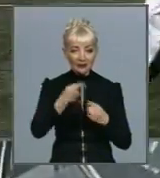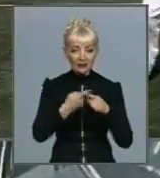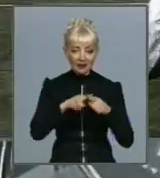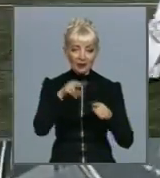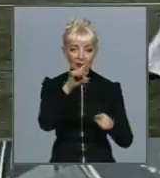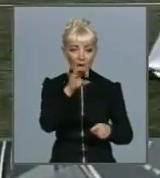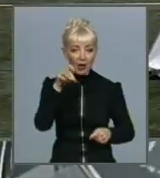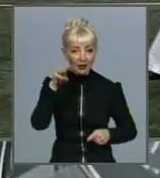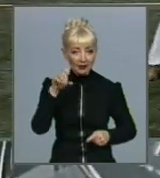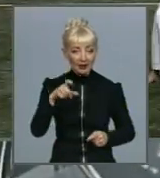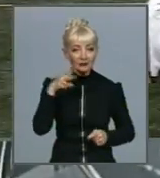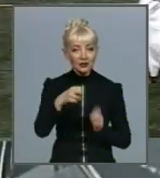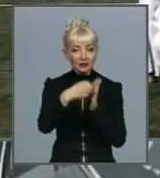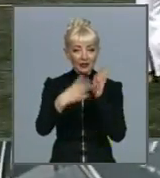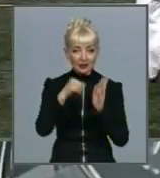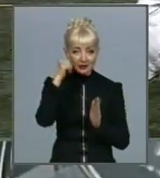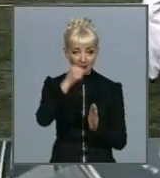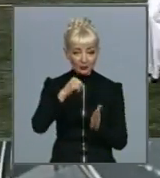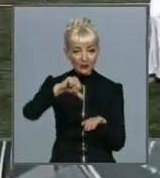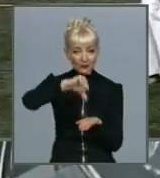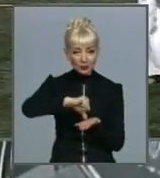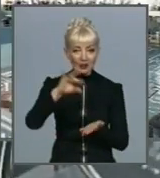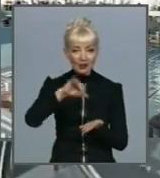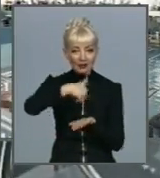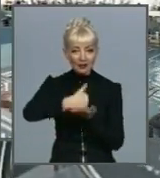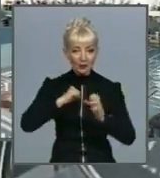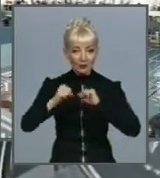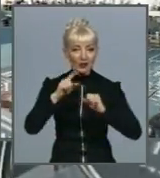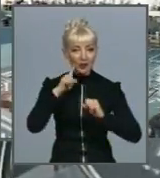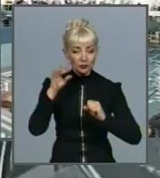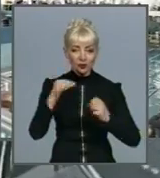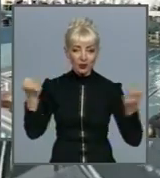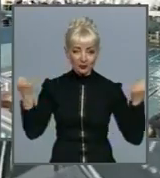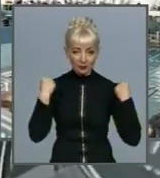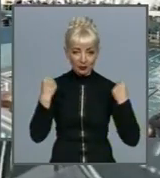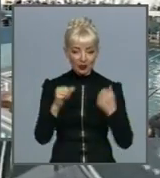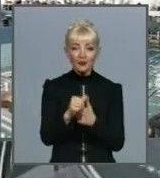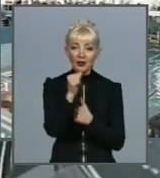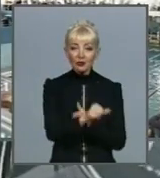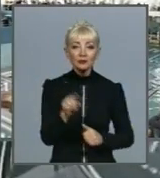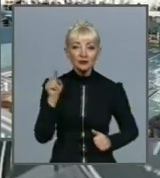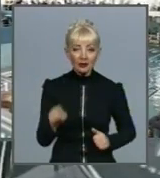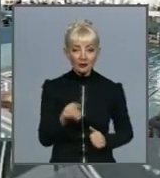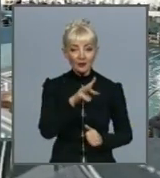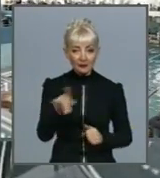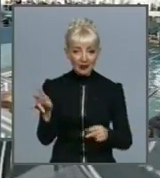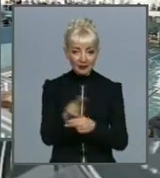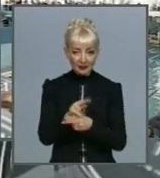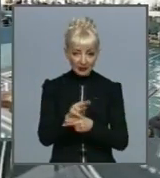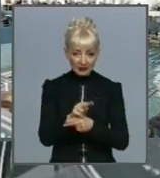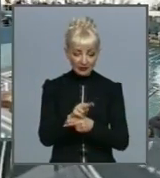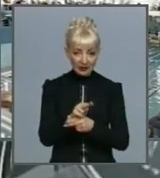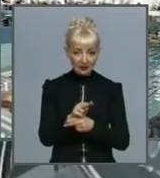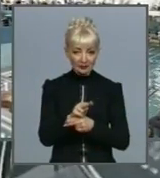році брав участь і Департамент молоді та спорту. Крім того, ми відремонтували на